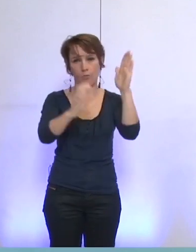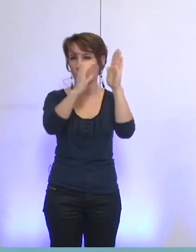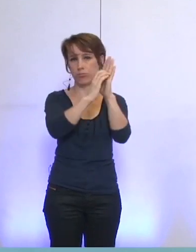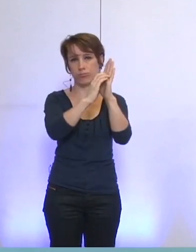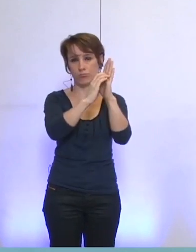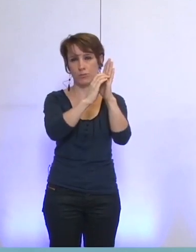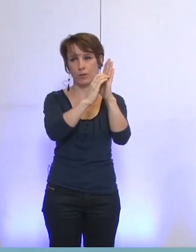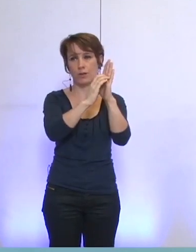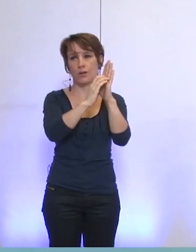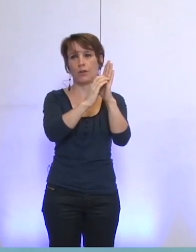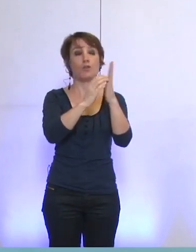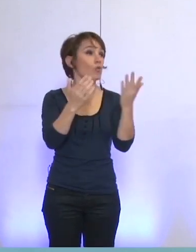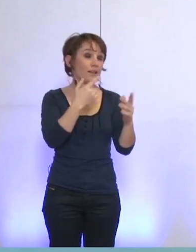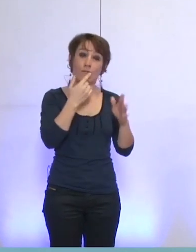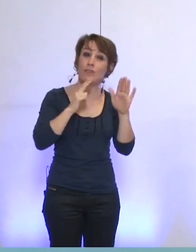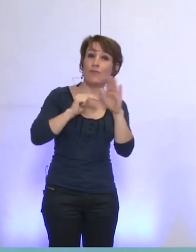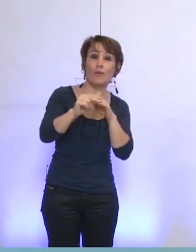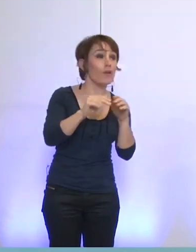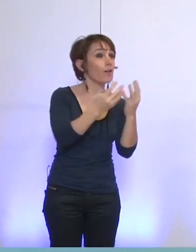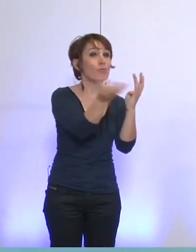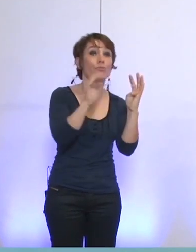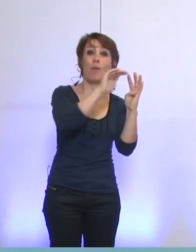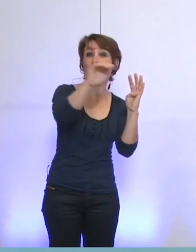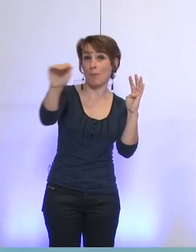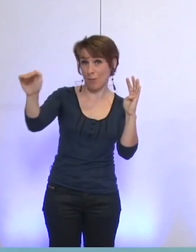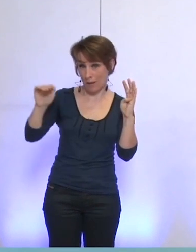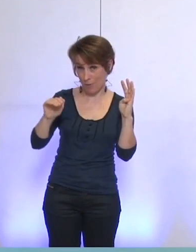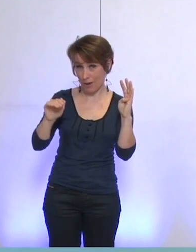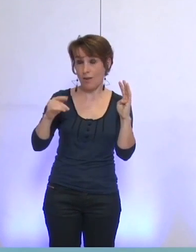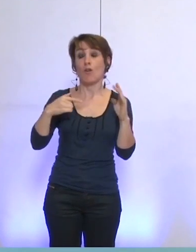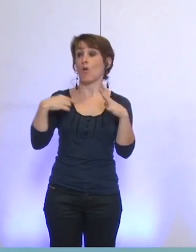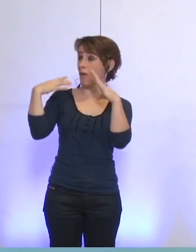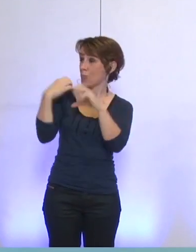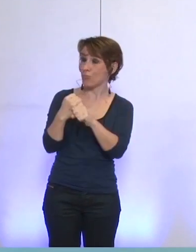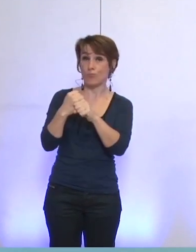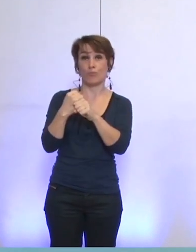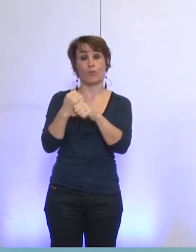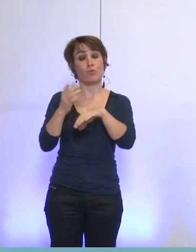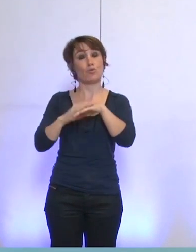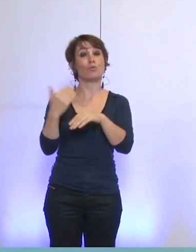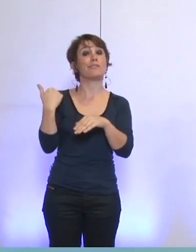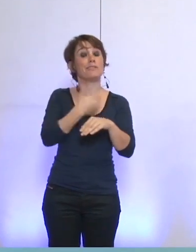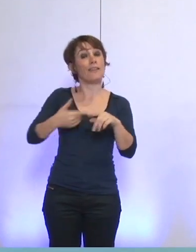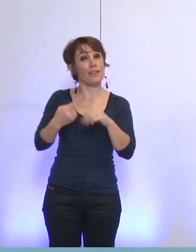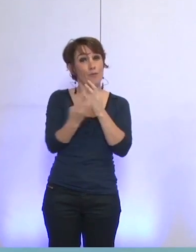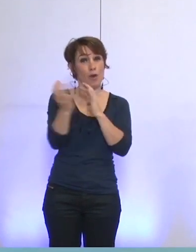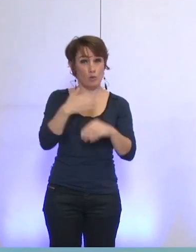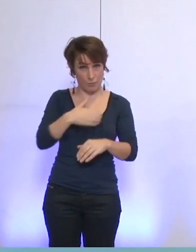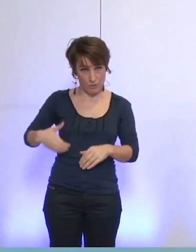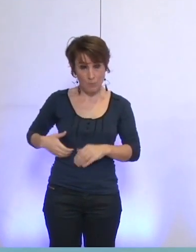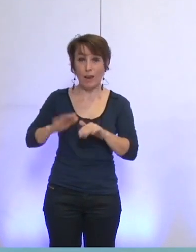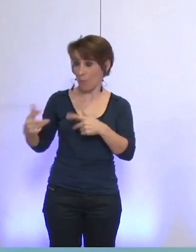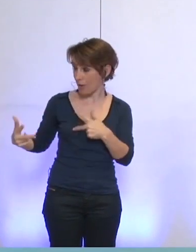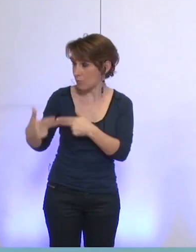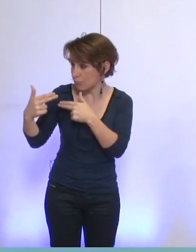l'appel et le rendu acte, j'interromperai le conseil municipal afin de donner la parole